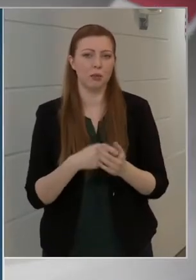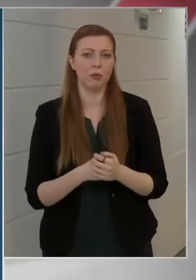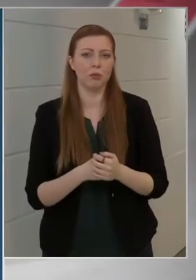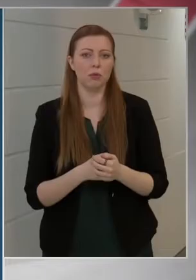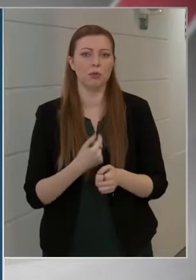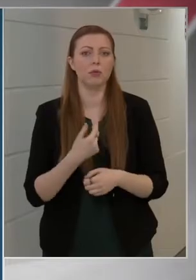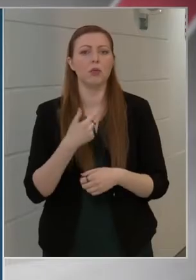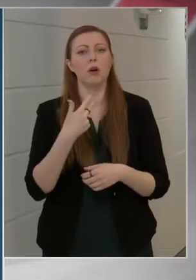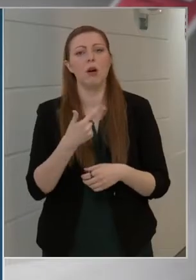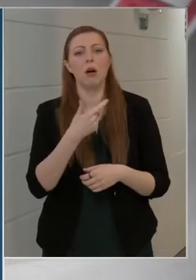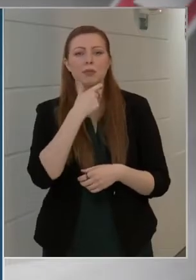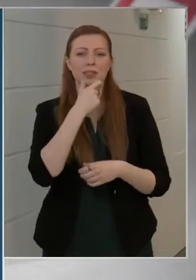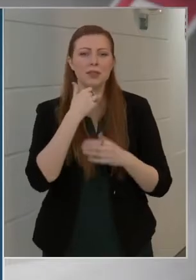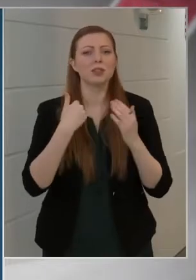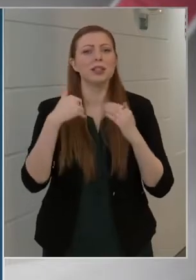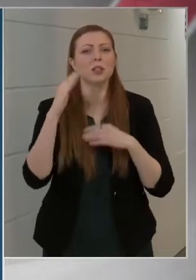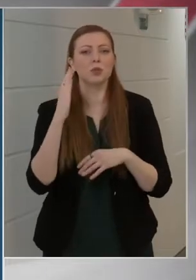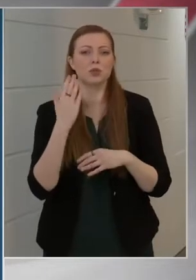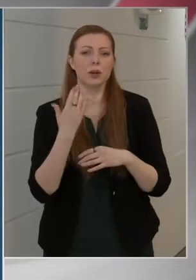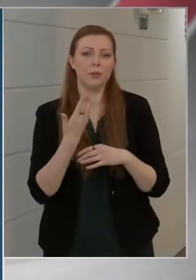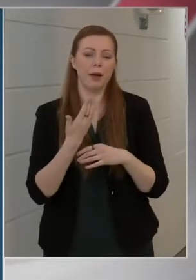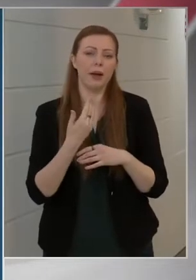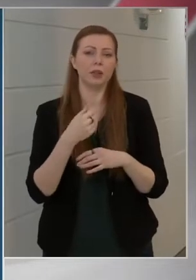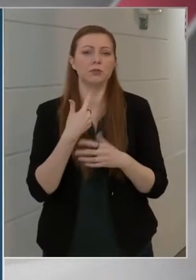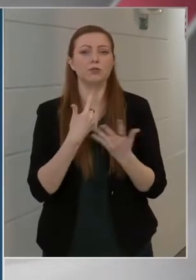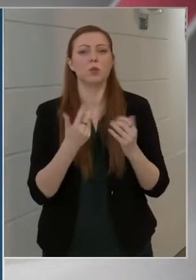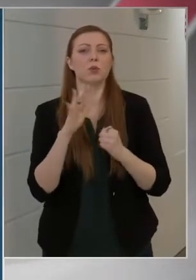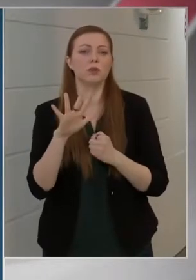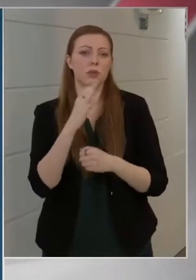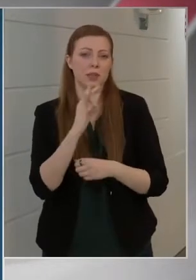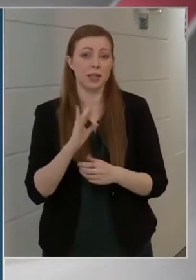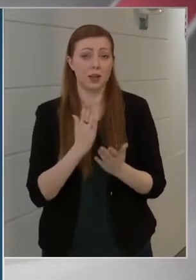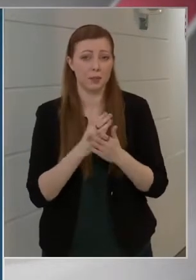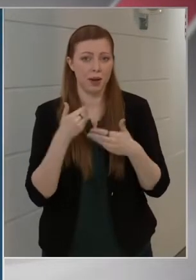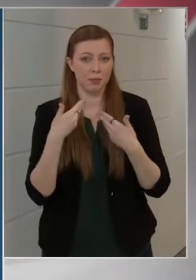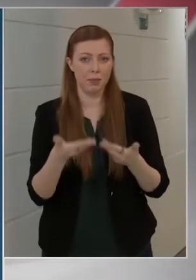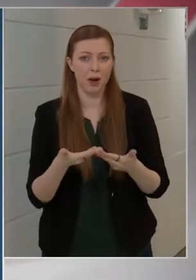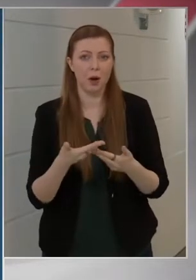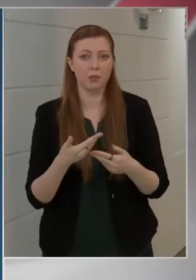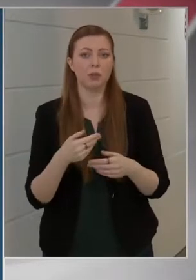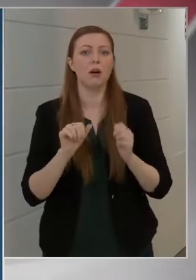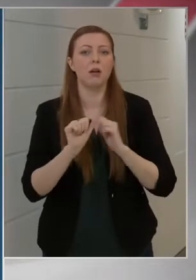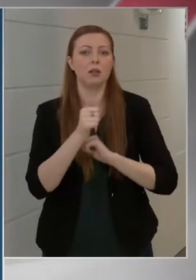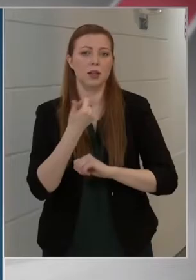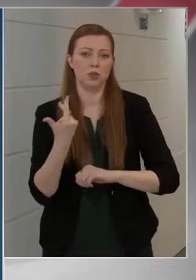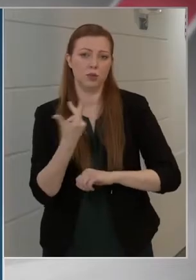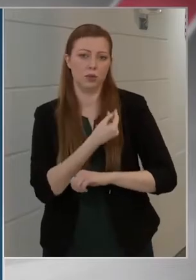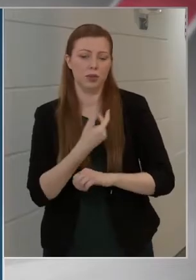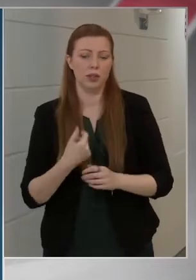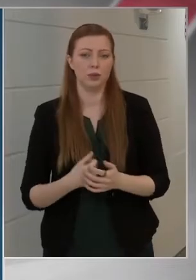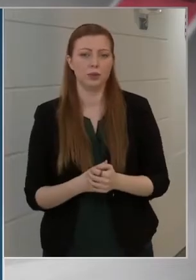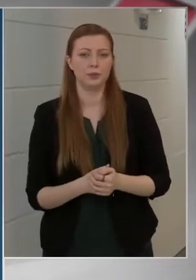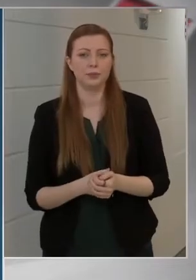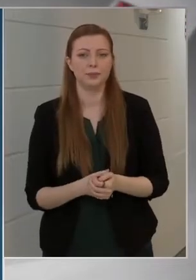30 évesnél idősebbek, 85 százaléka már megkapta legalább az első oltást.